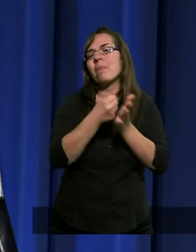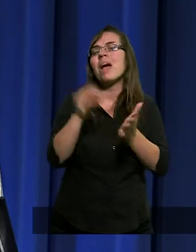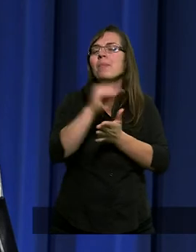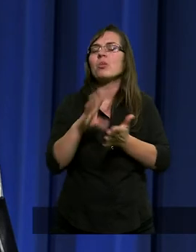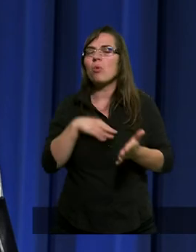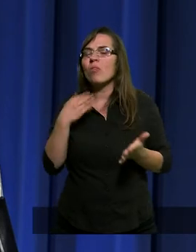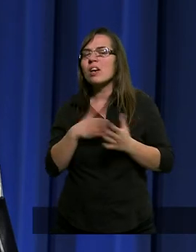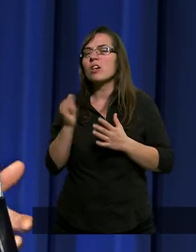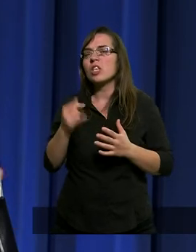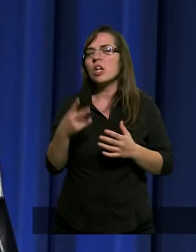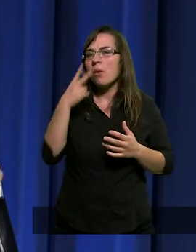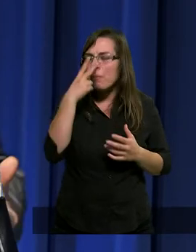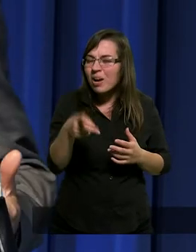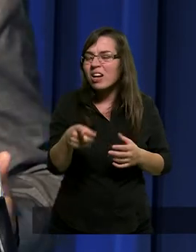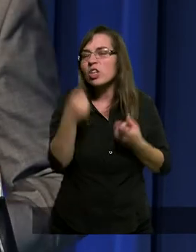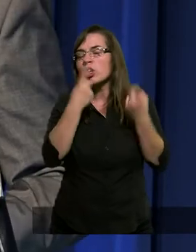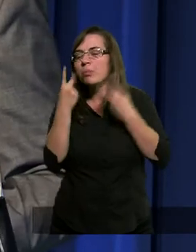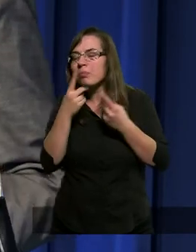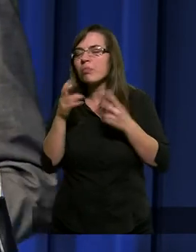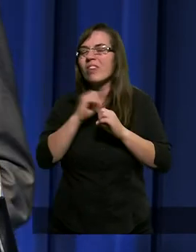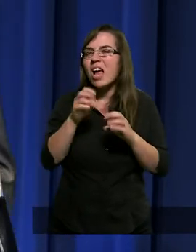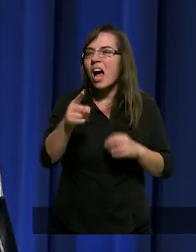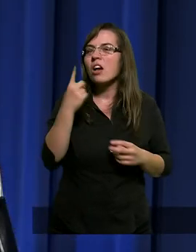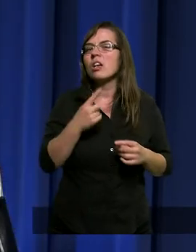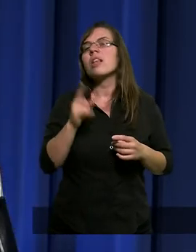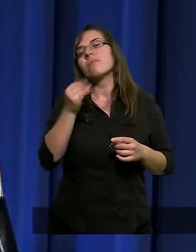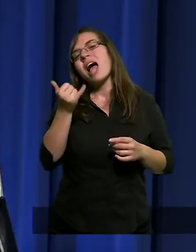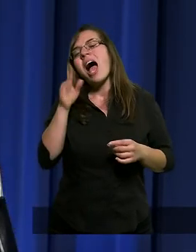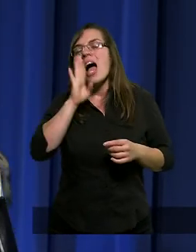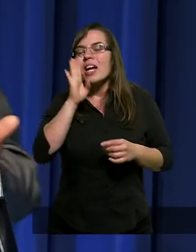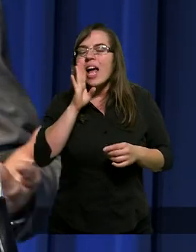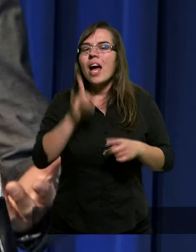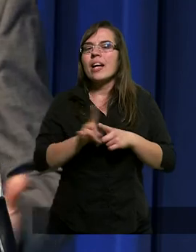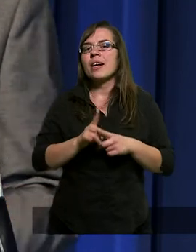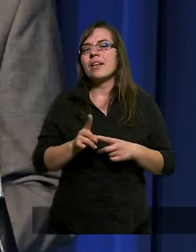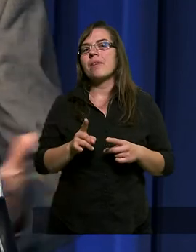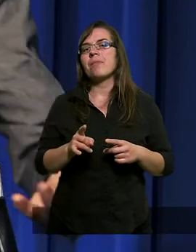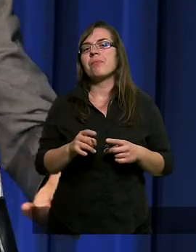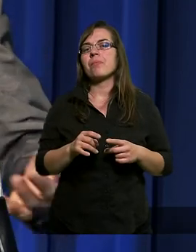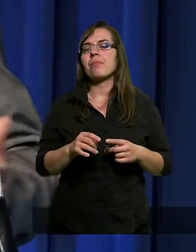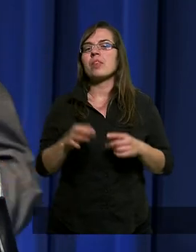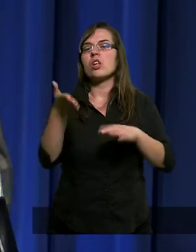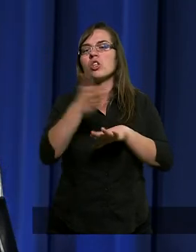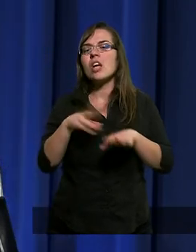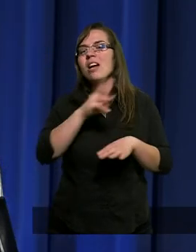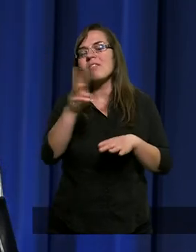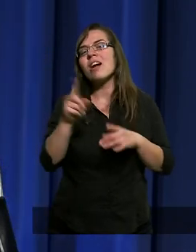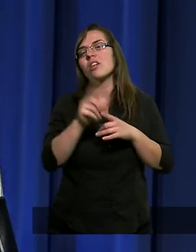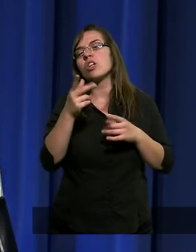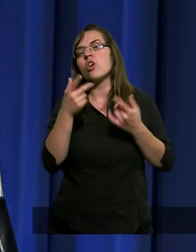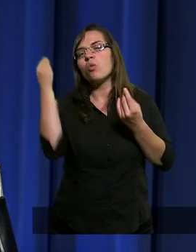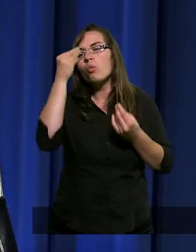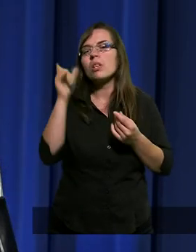rynki Biblię, to jakoś wyjaśniam. To jest tak, jak wiecie, dzisiaj co jest łatwo